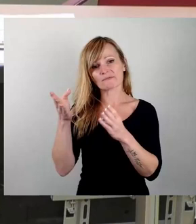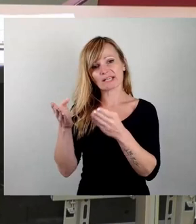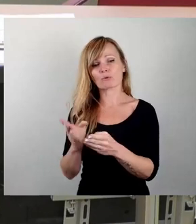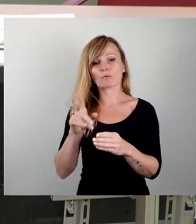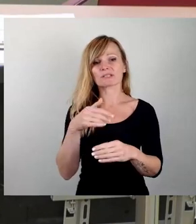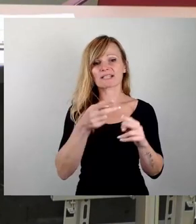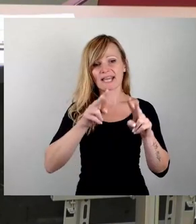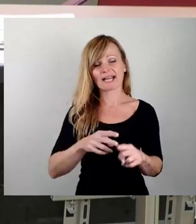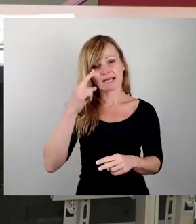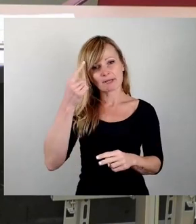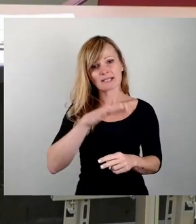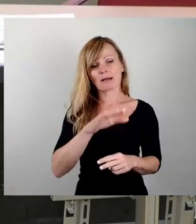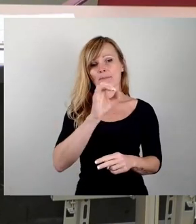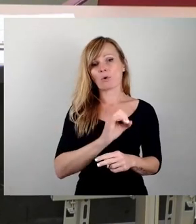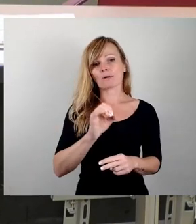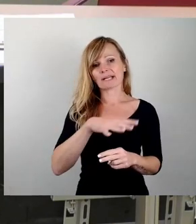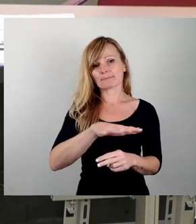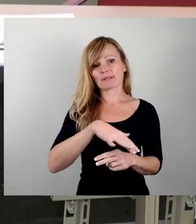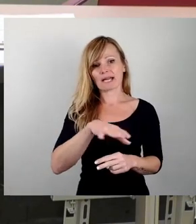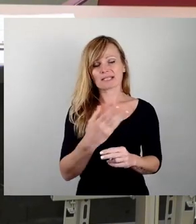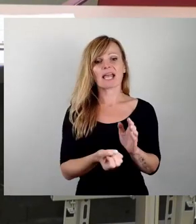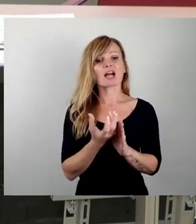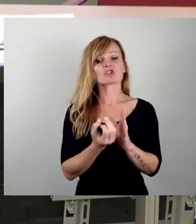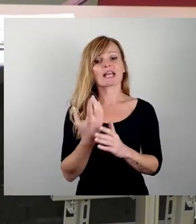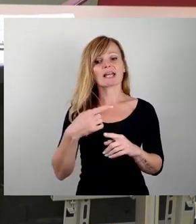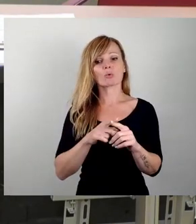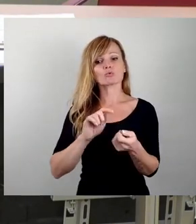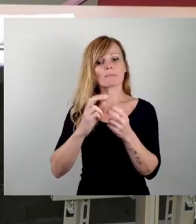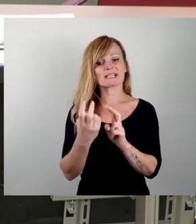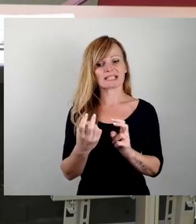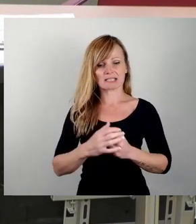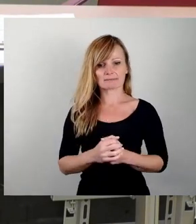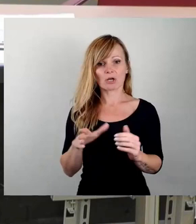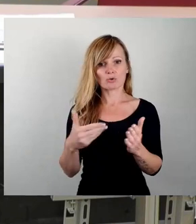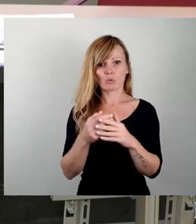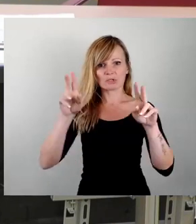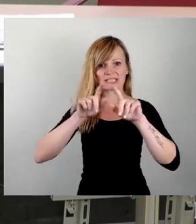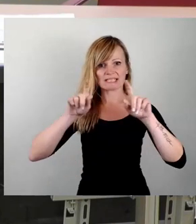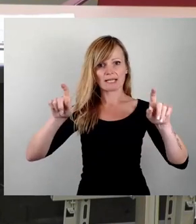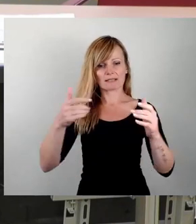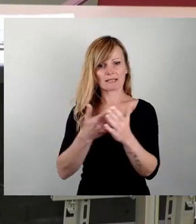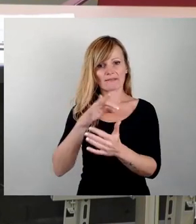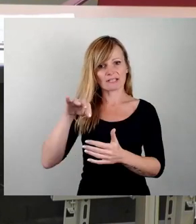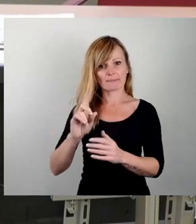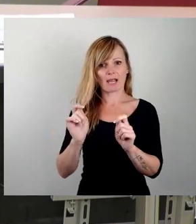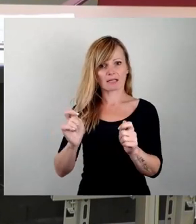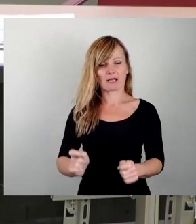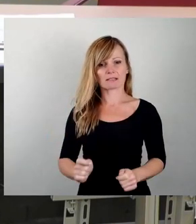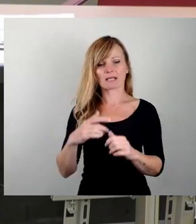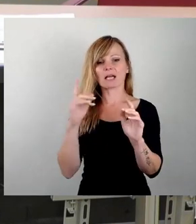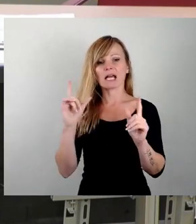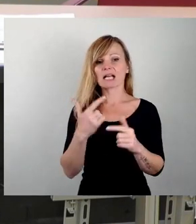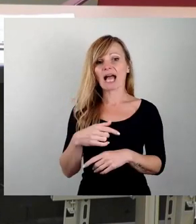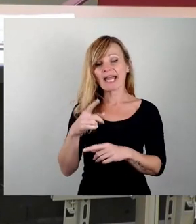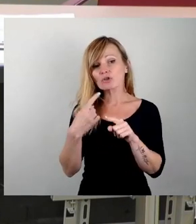Ehrenmals am Olbrichtplatz erstellen und umsetzen. So der Titel dieses FDP-Antrags. Kein Spott für Holger